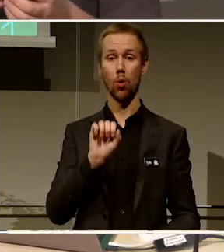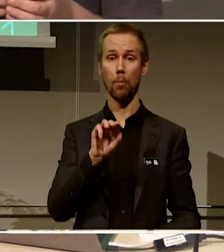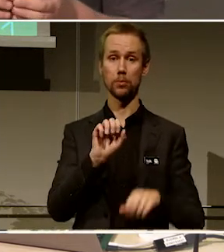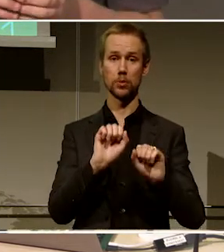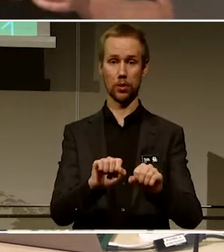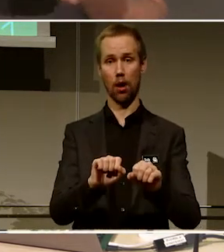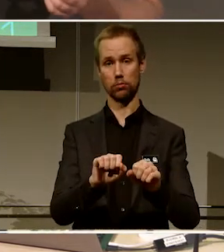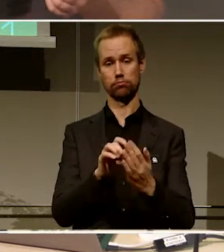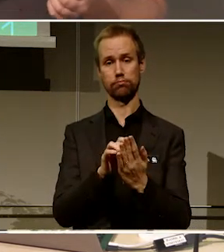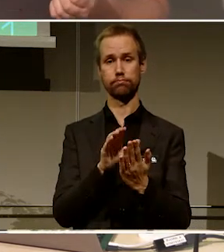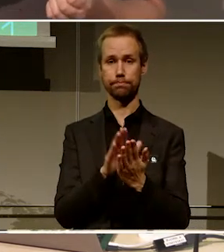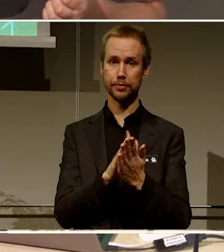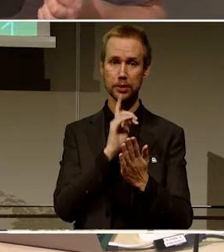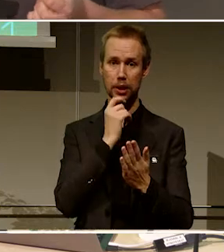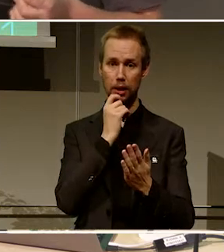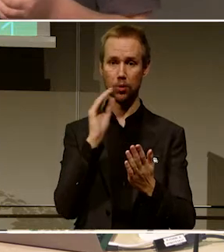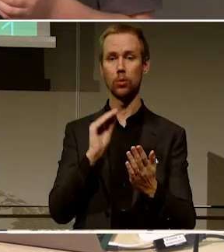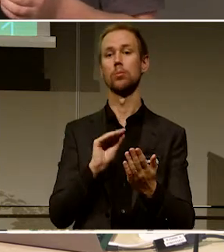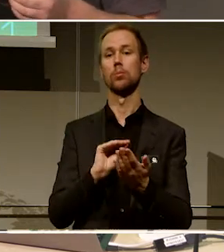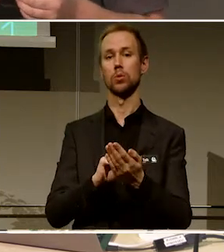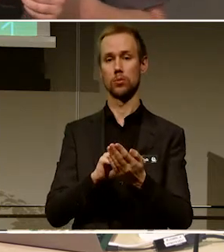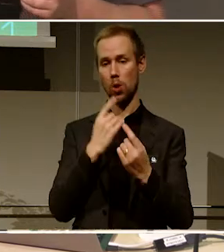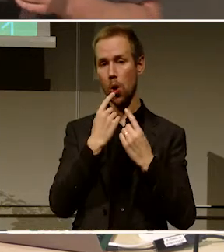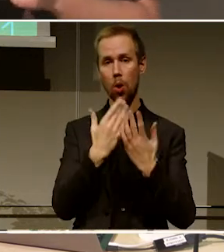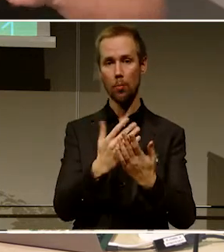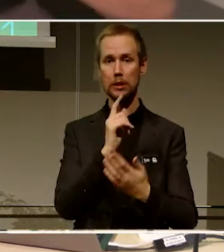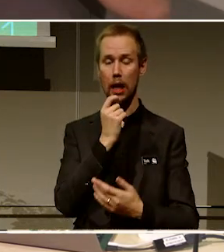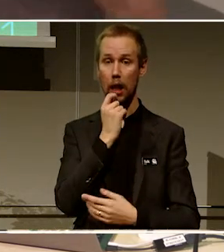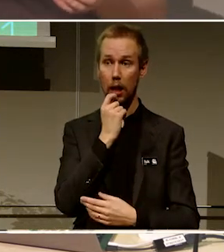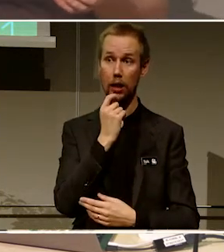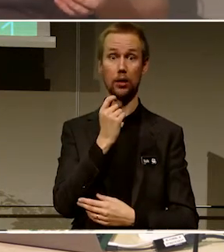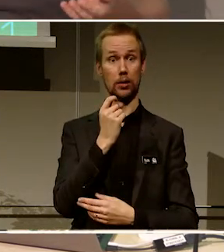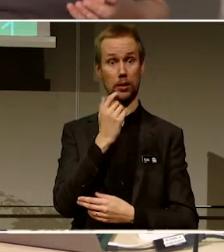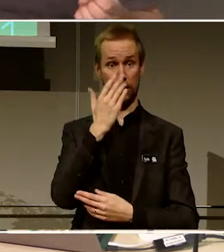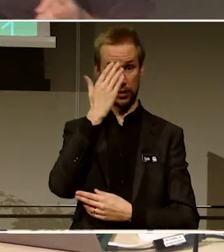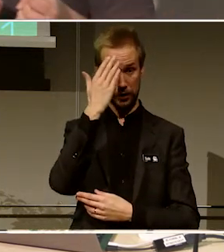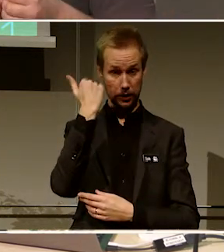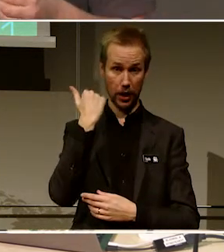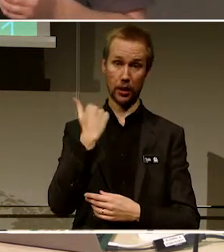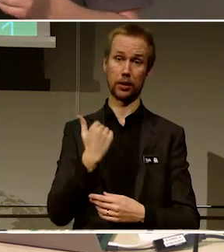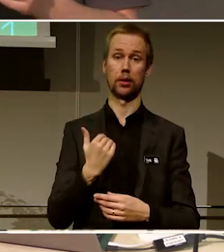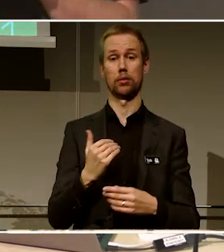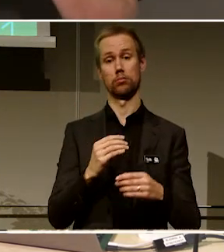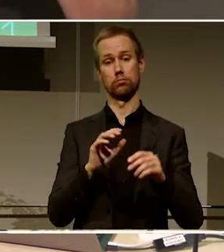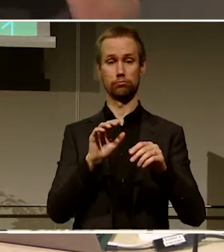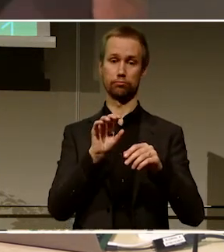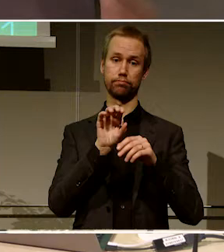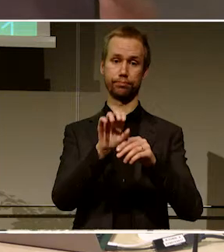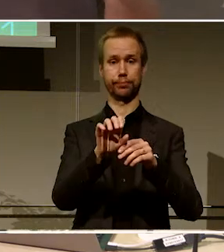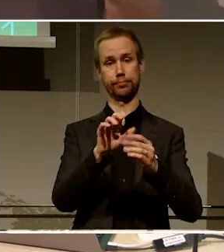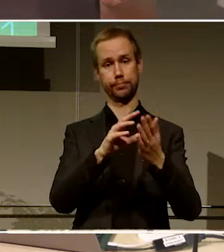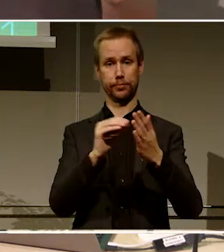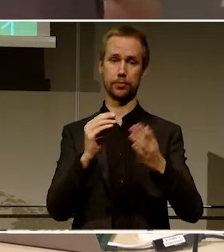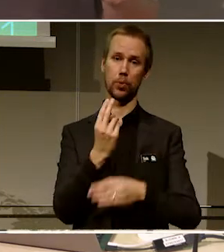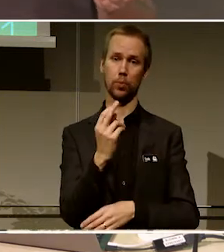så klickar man på ange källa och då är det så enkelt så att man kan antingen bara klistra in en url eller så kan man bara skriva in ett